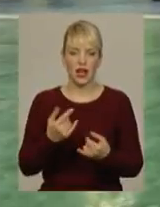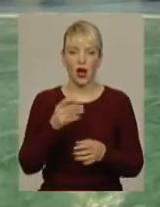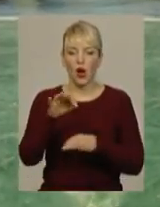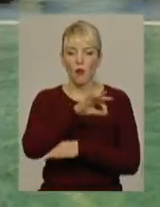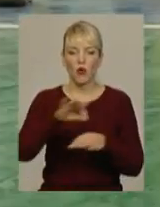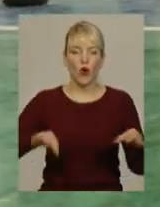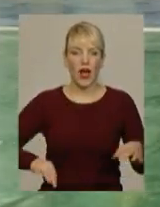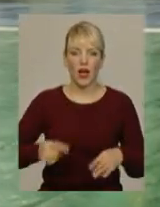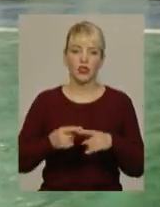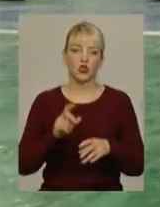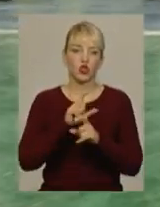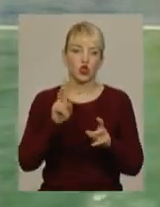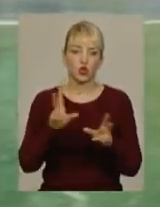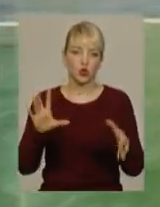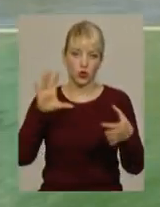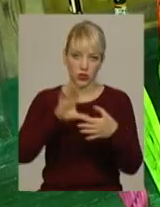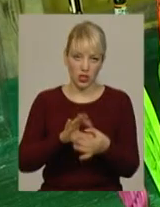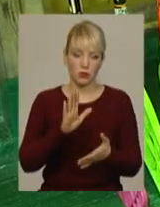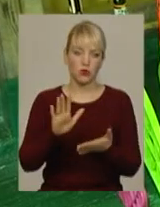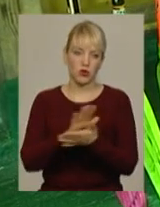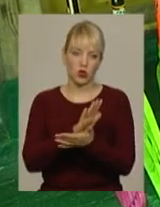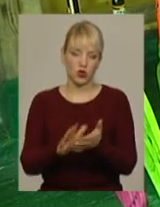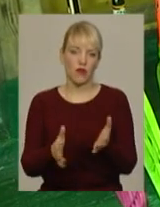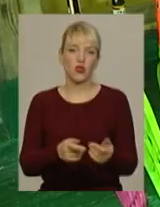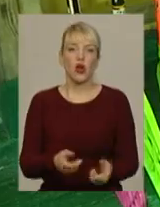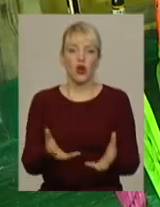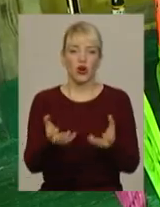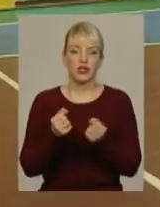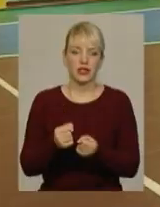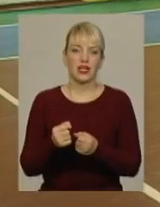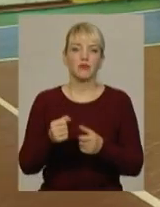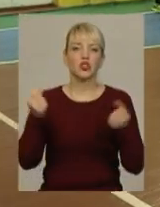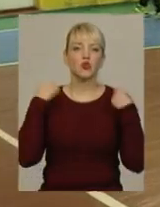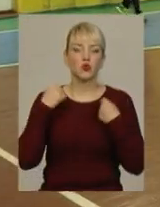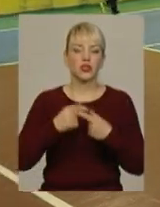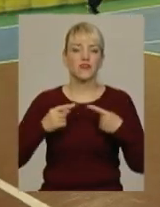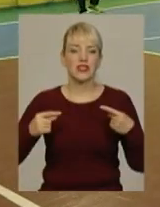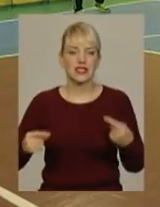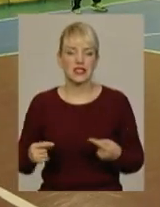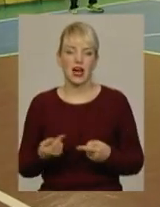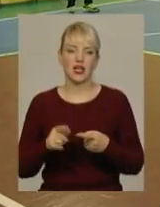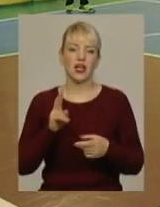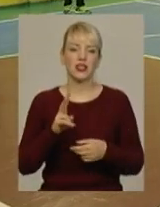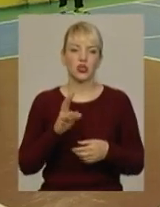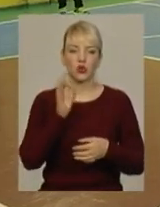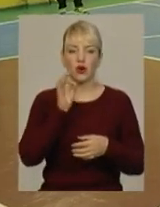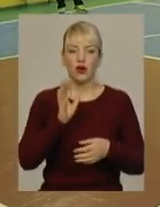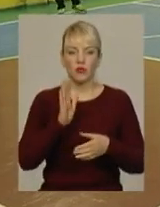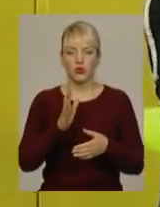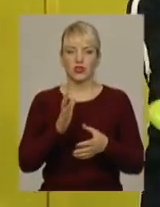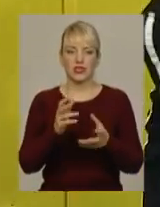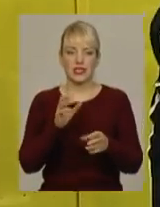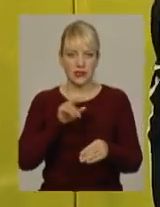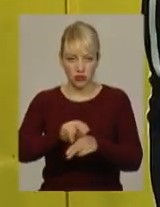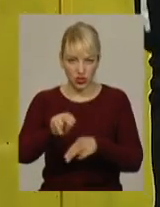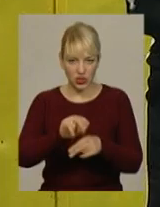Junior Z, отримають безкоштовно спортивні снаряди. Фізкультурники, котрі урізноманітять уроки чи лідингом, воркаутом чи питанком отримають премію.